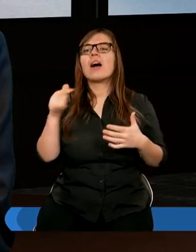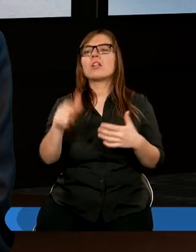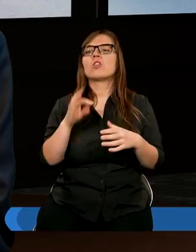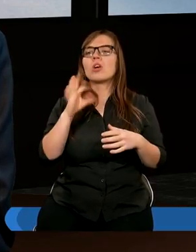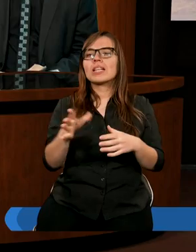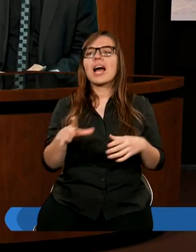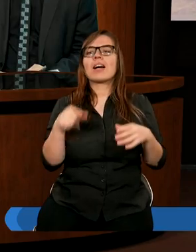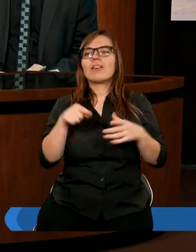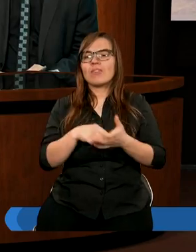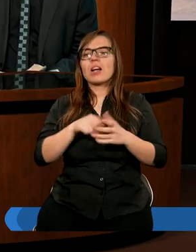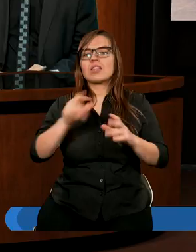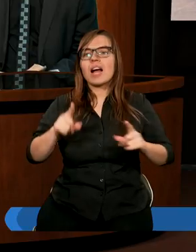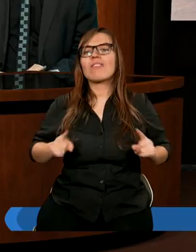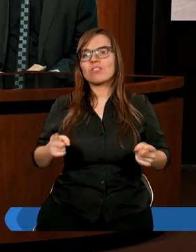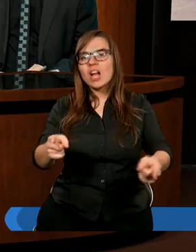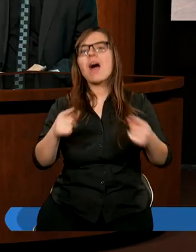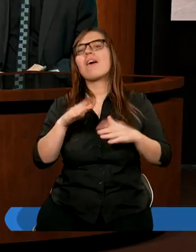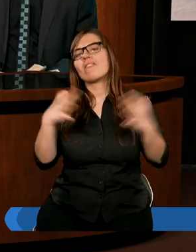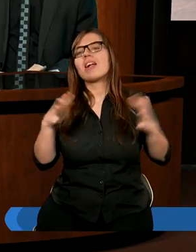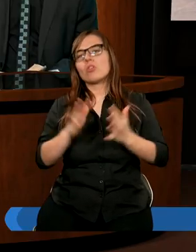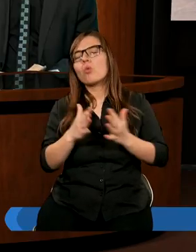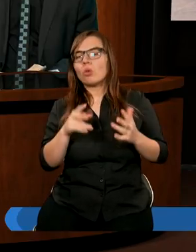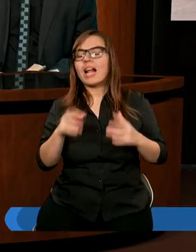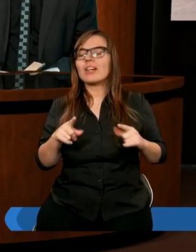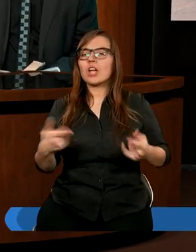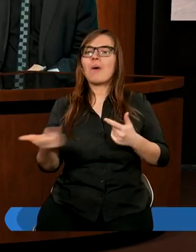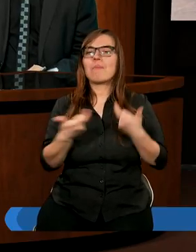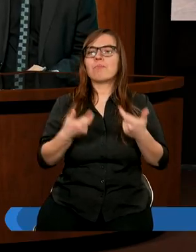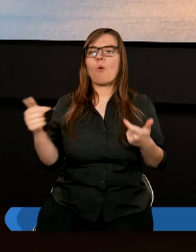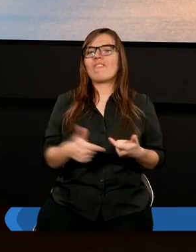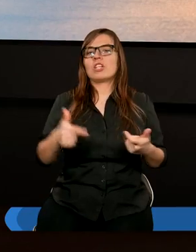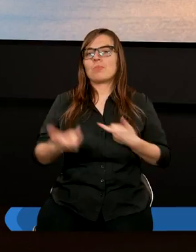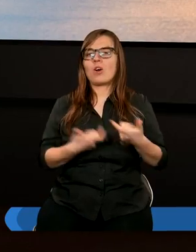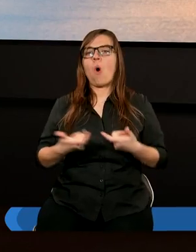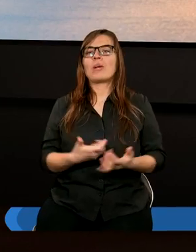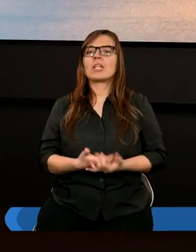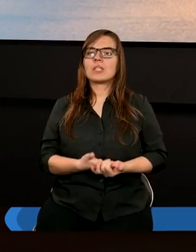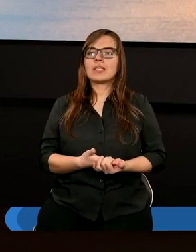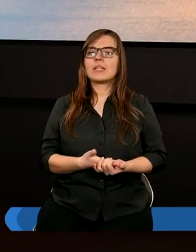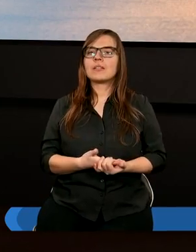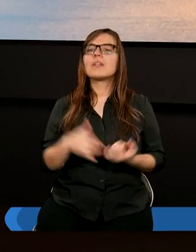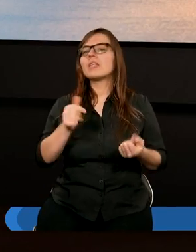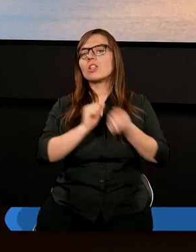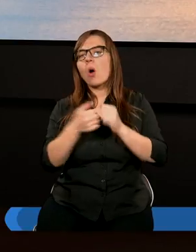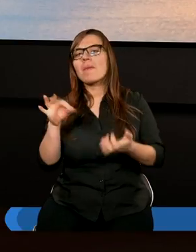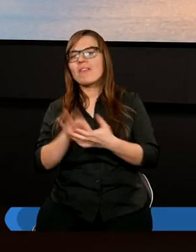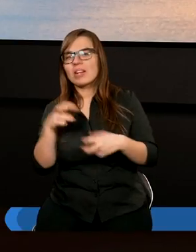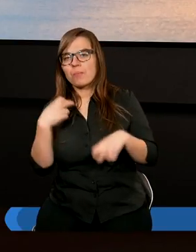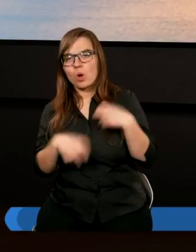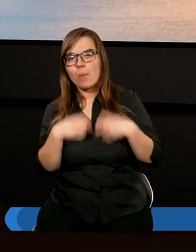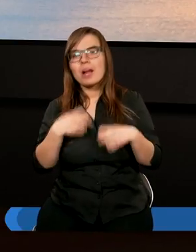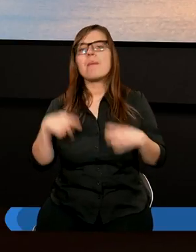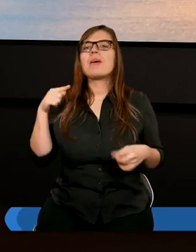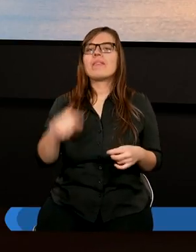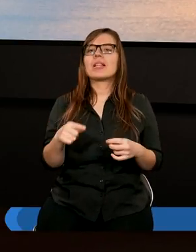że to tak w wielkim skrócie powinno działać. Może są pewne problemy